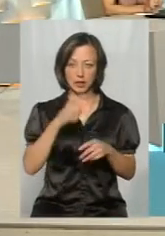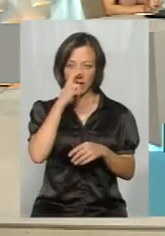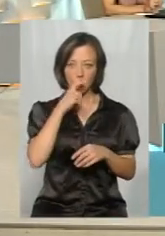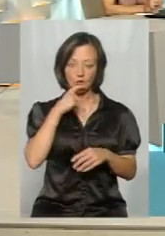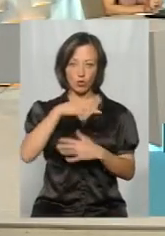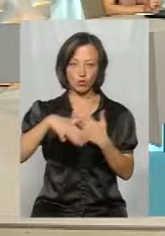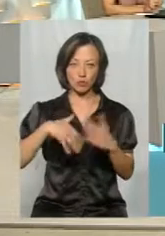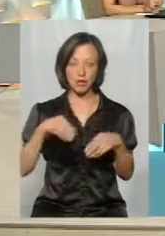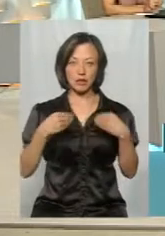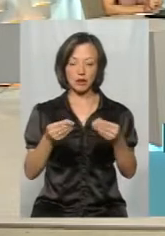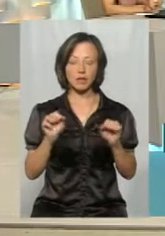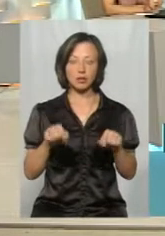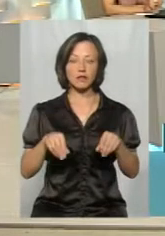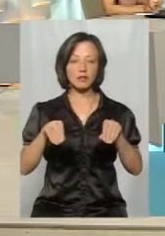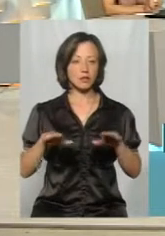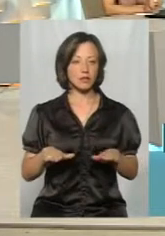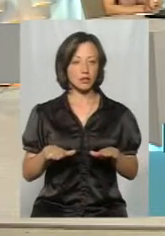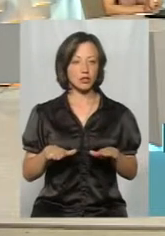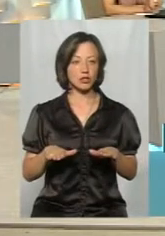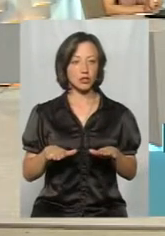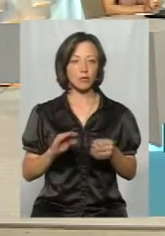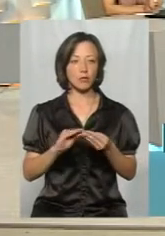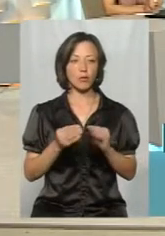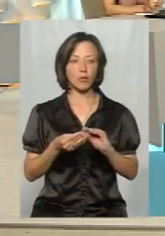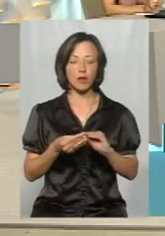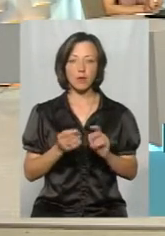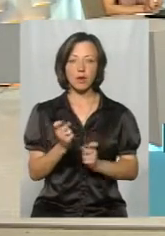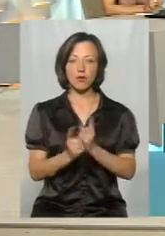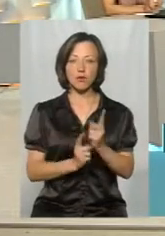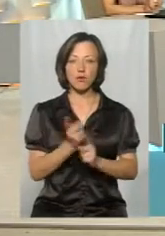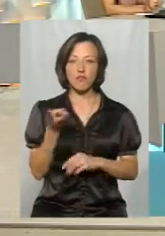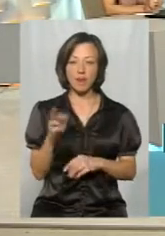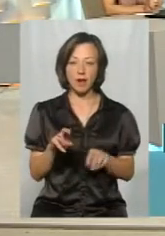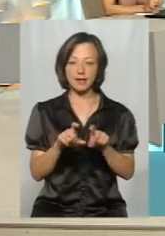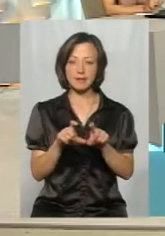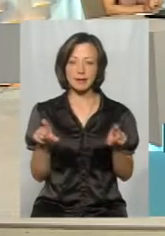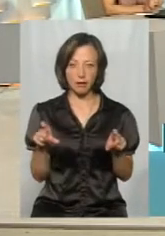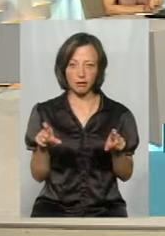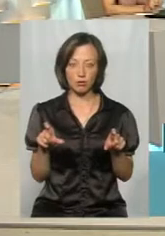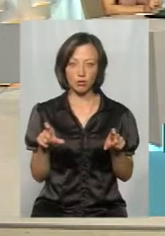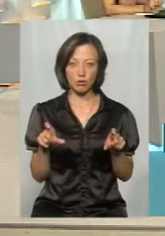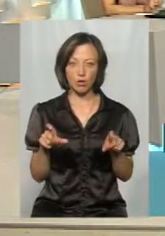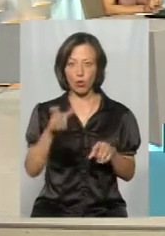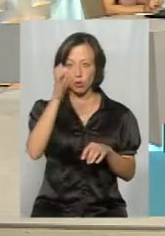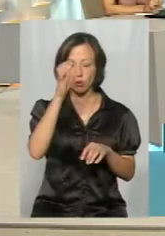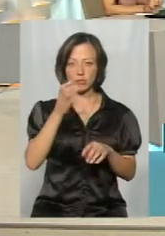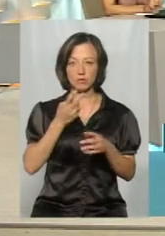і дати можливість вирішити проблему реформування закладу в